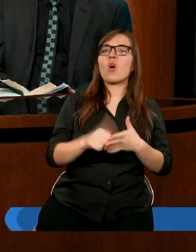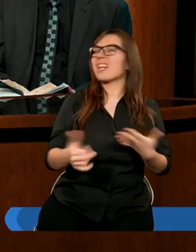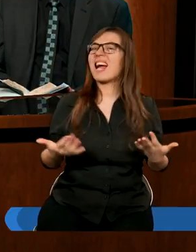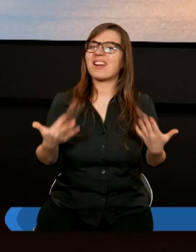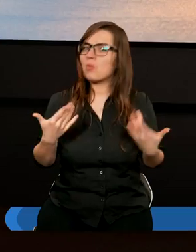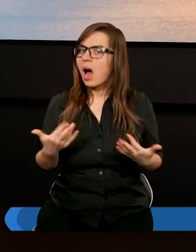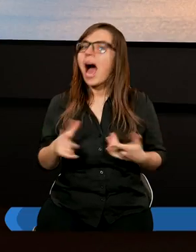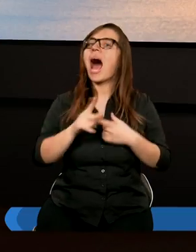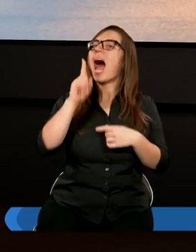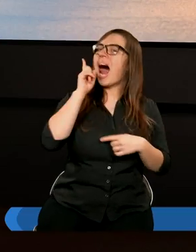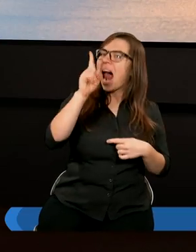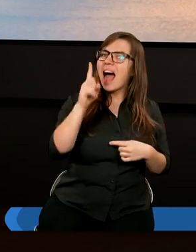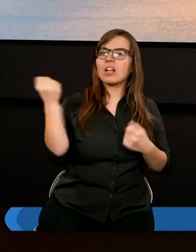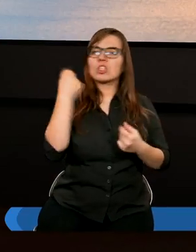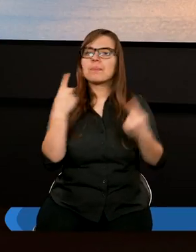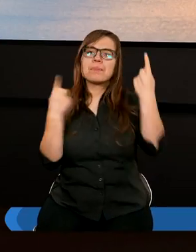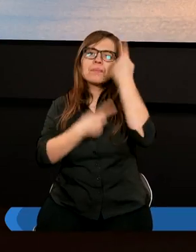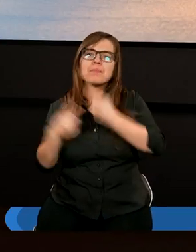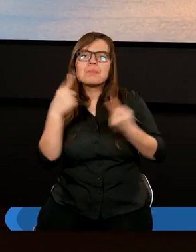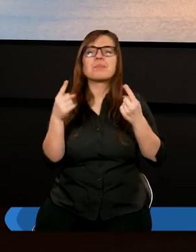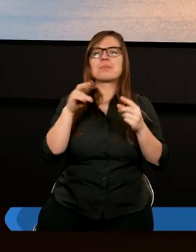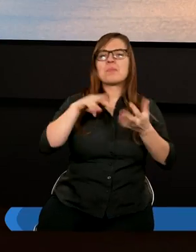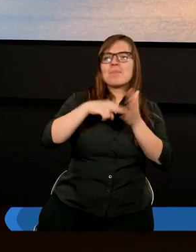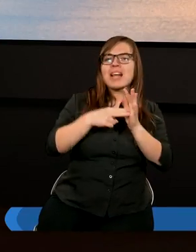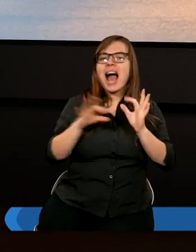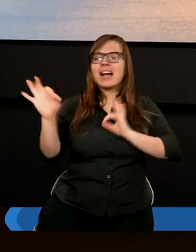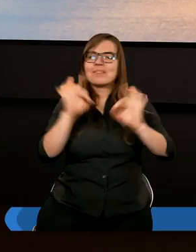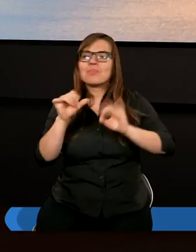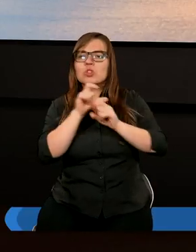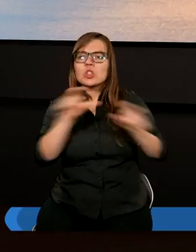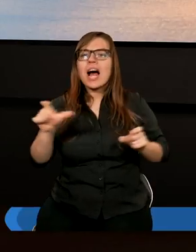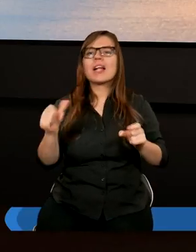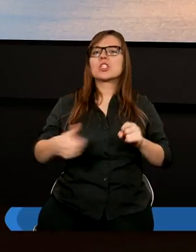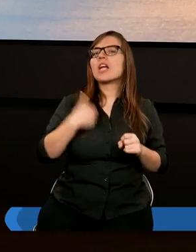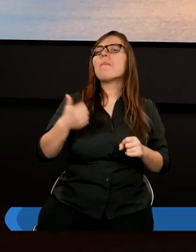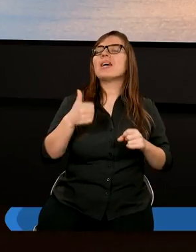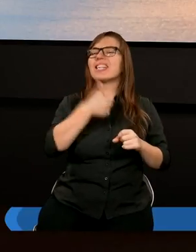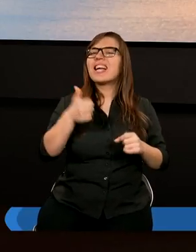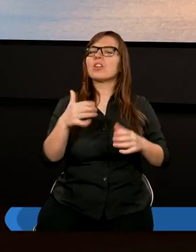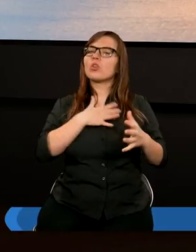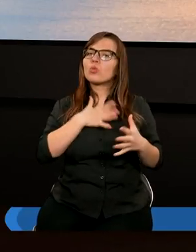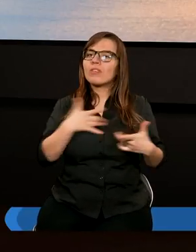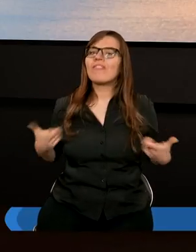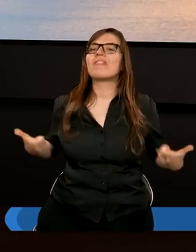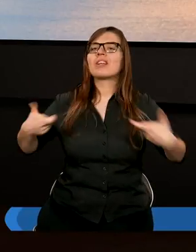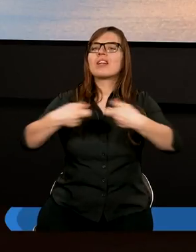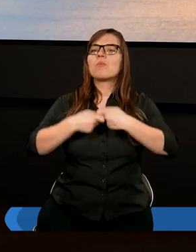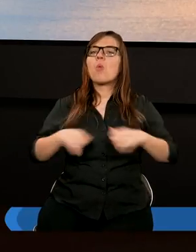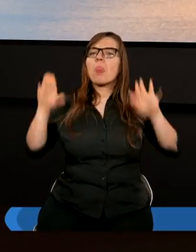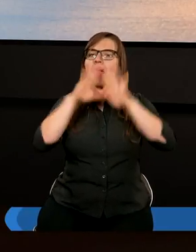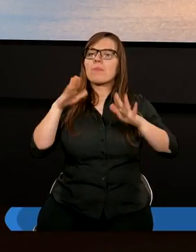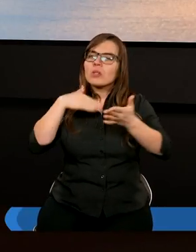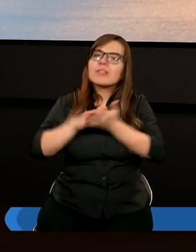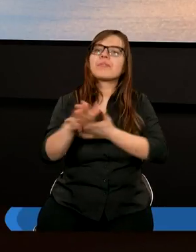łatwe, ale trzeba przemyśleć, przeorganizować ten czas, żeby jednak mieć to wspólne nabożeństwo.